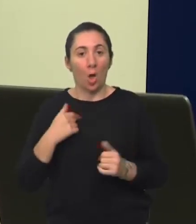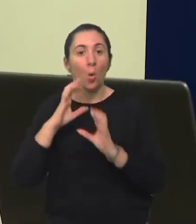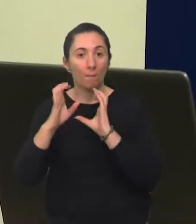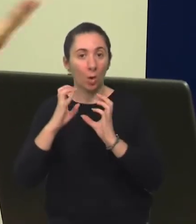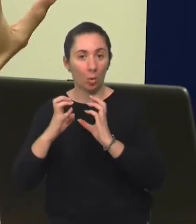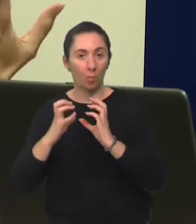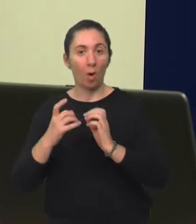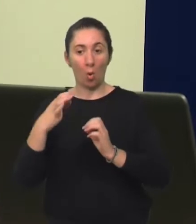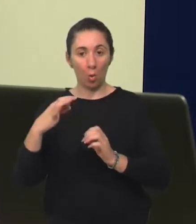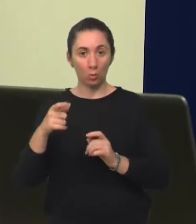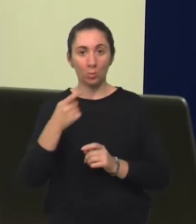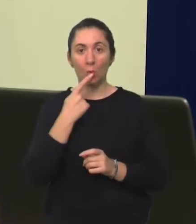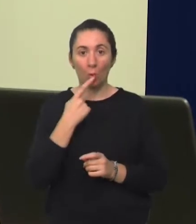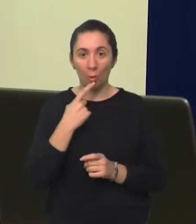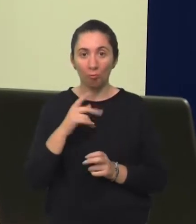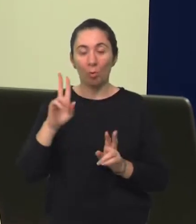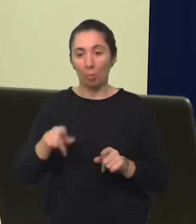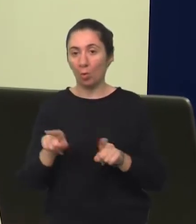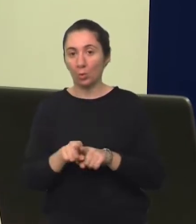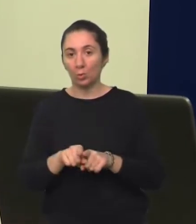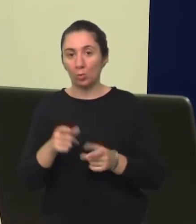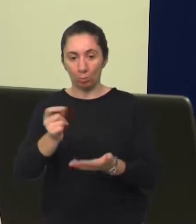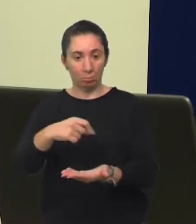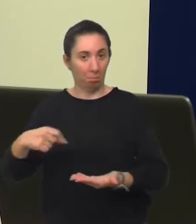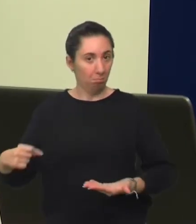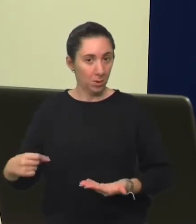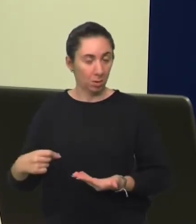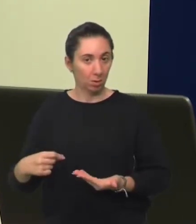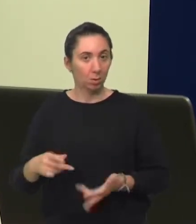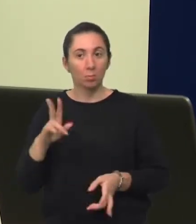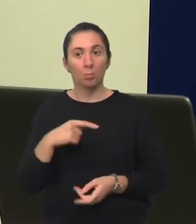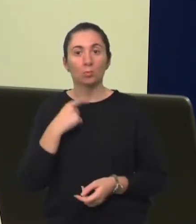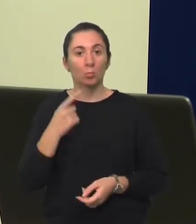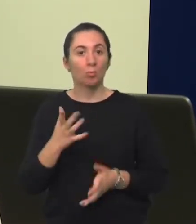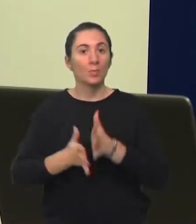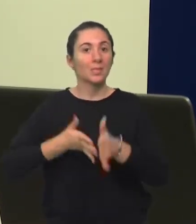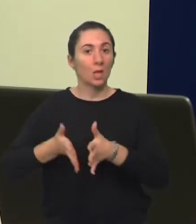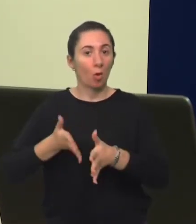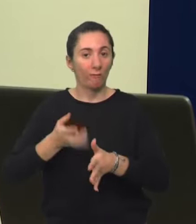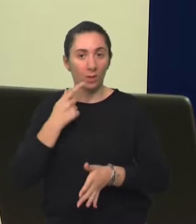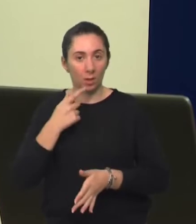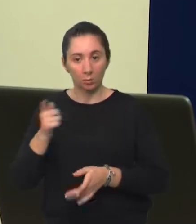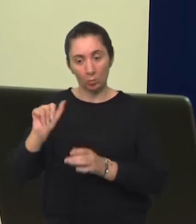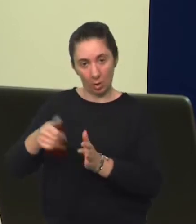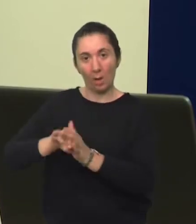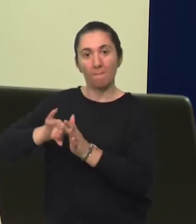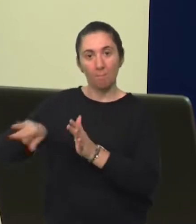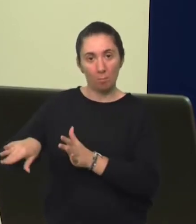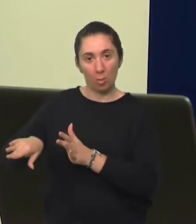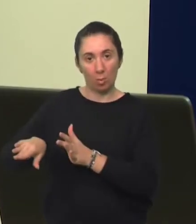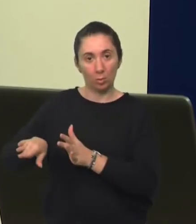komuniciramo, ali osim govora vi jezik možete realizirati u nekakoj pisanoj formi. Možemo govoriti i znakovnom jeziku kojoj je posebna